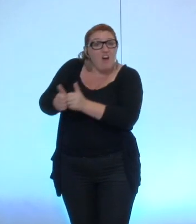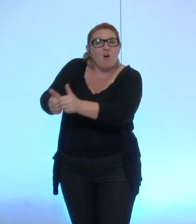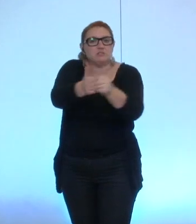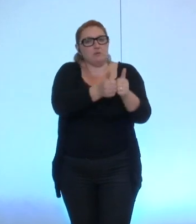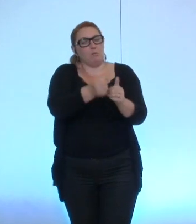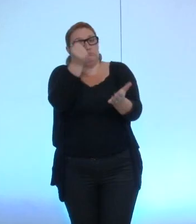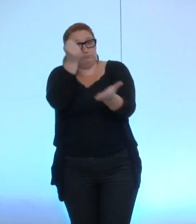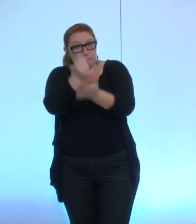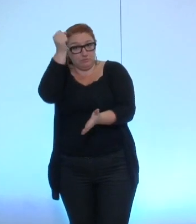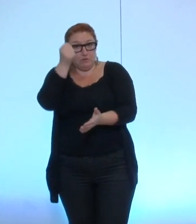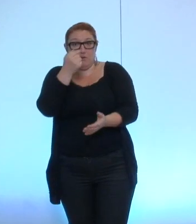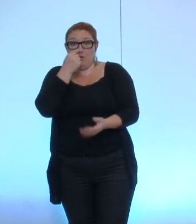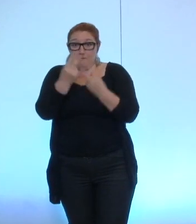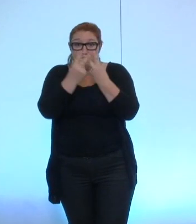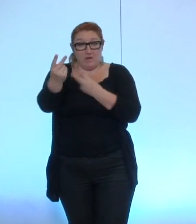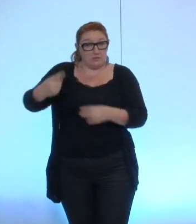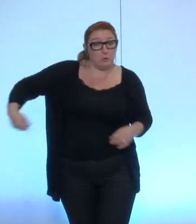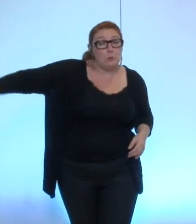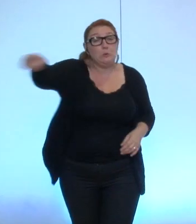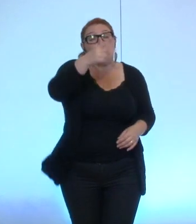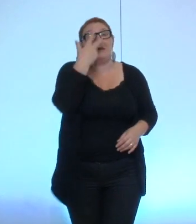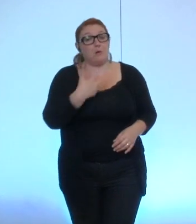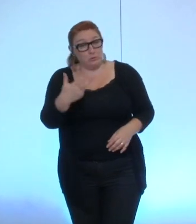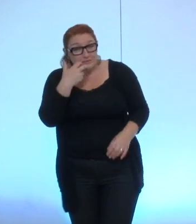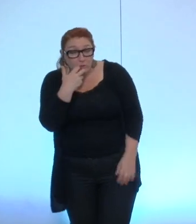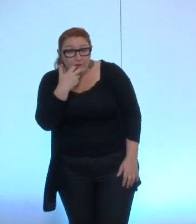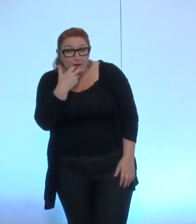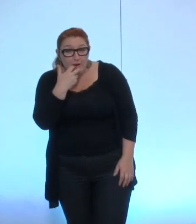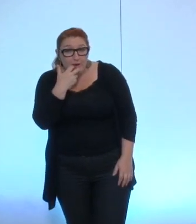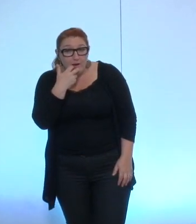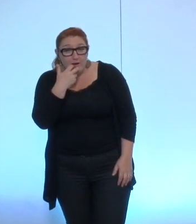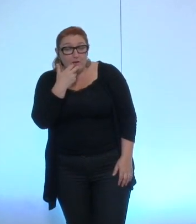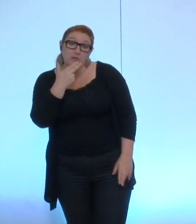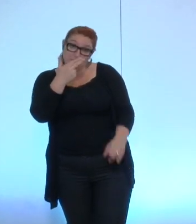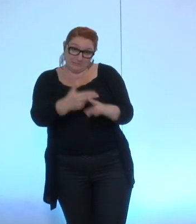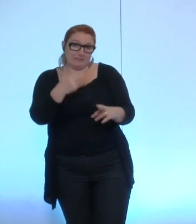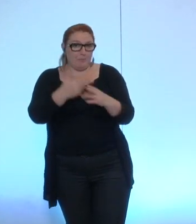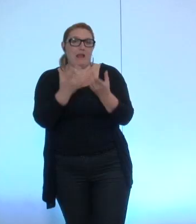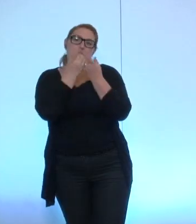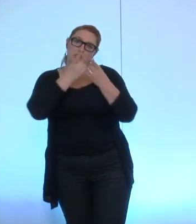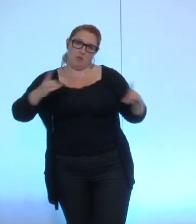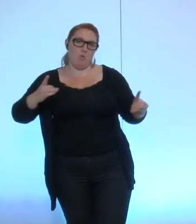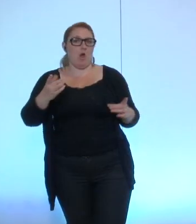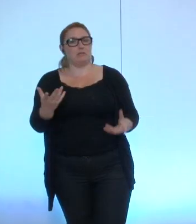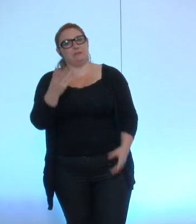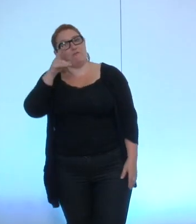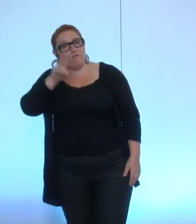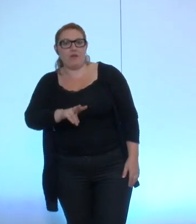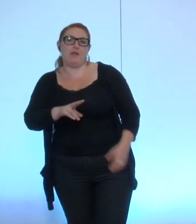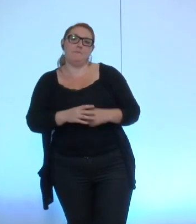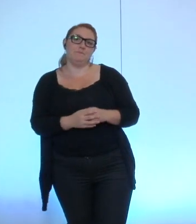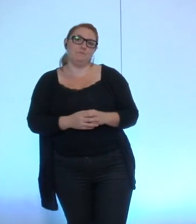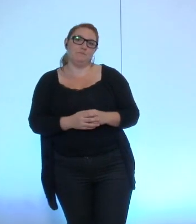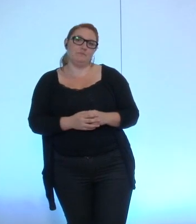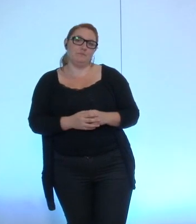vu et au su de tous nos concitoyens c'est un élément d'appropriation démocratique que vous devriez